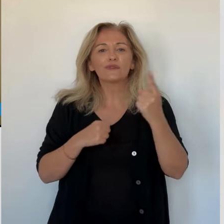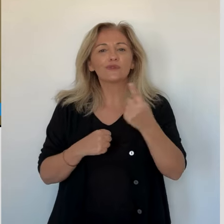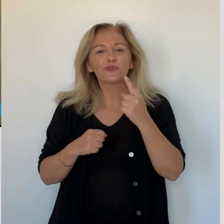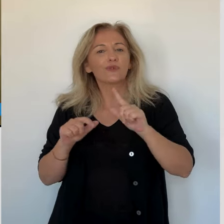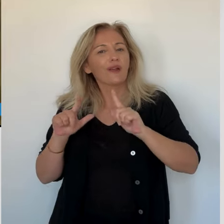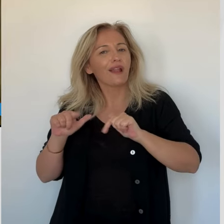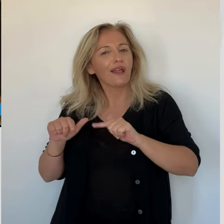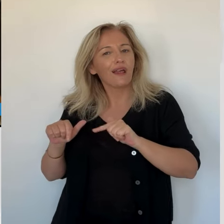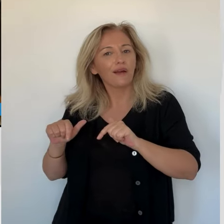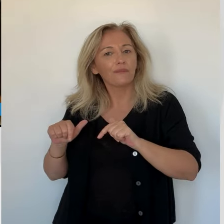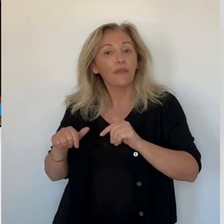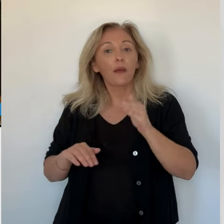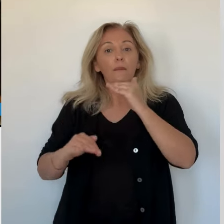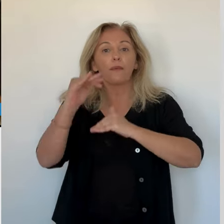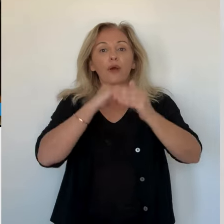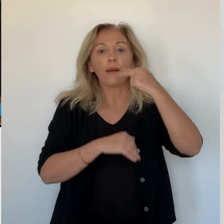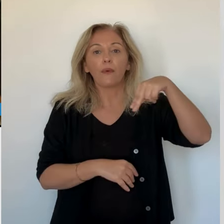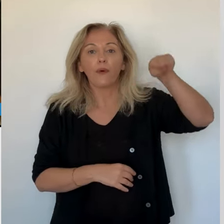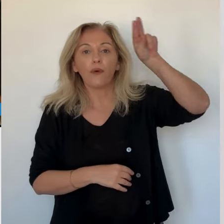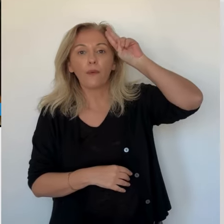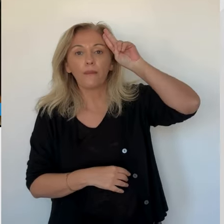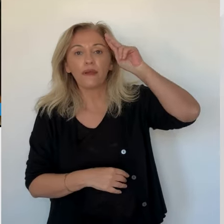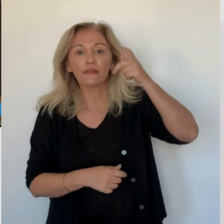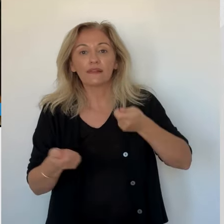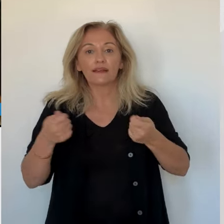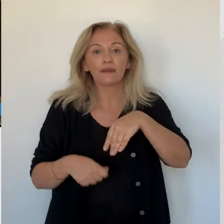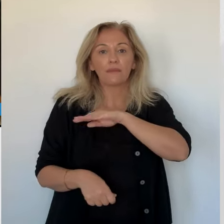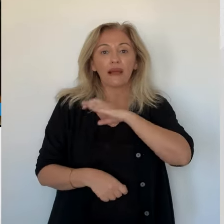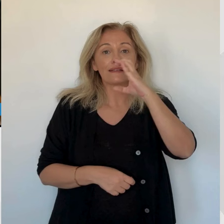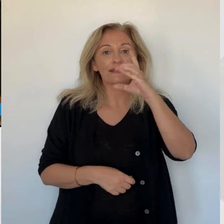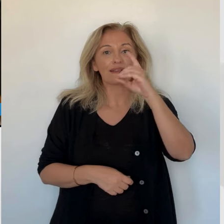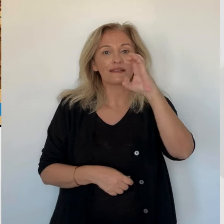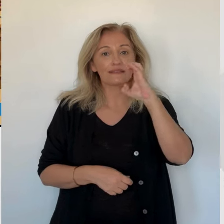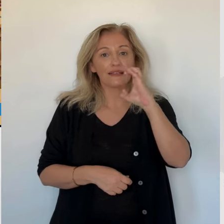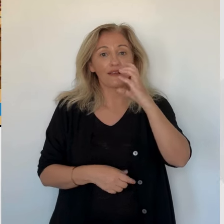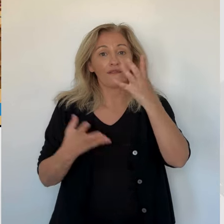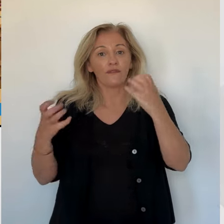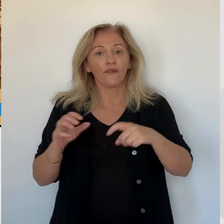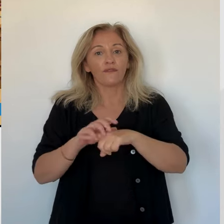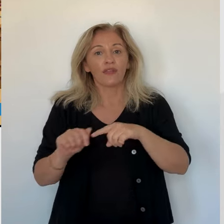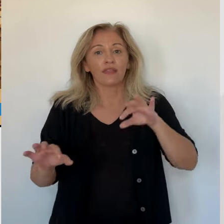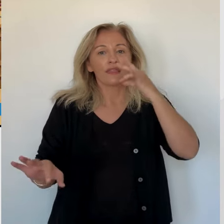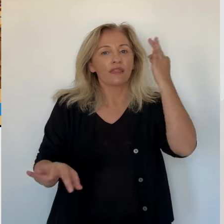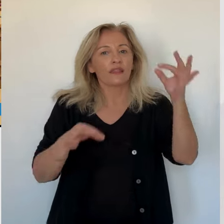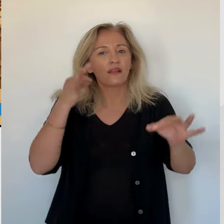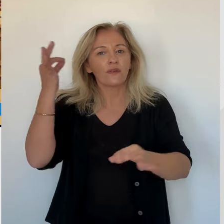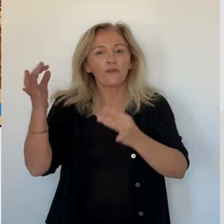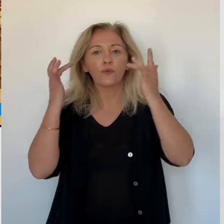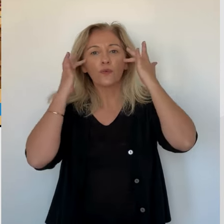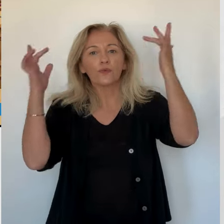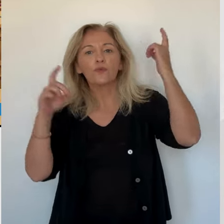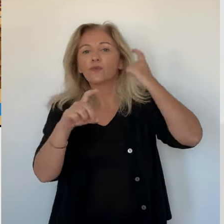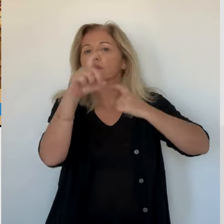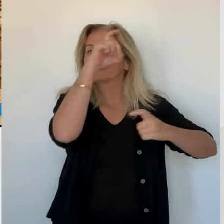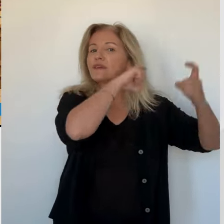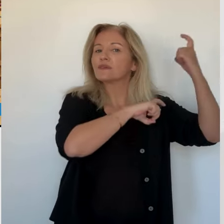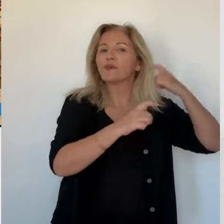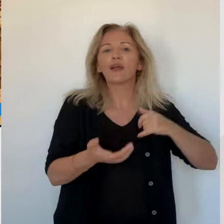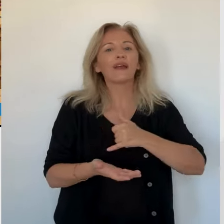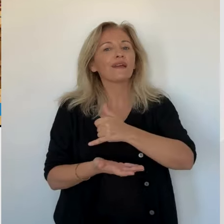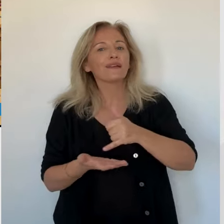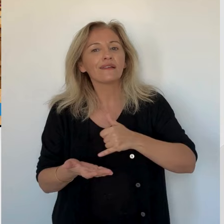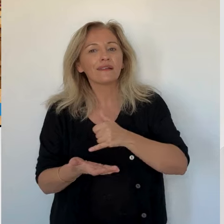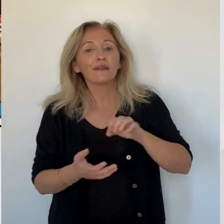thématiques qui seront financés par la Via Patrimonia, un programme européen interrégional piloté par la collectivité de Corse.